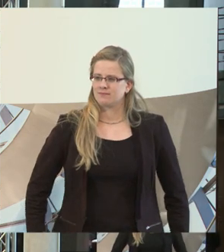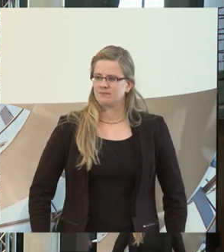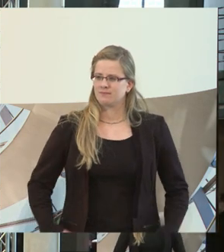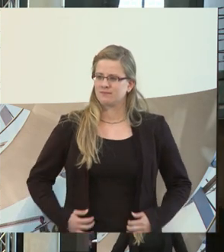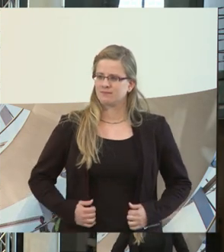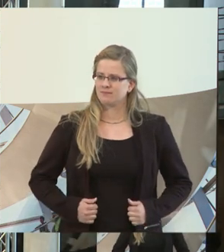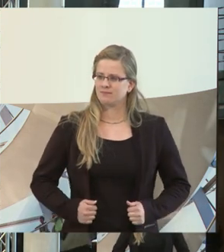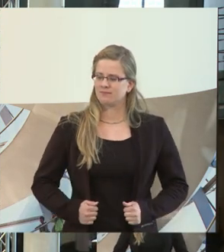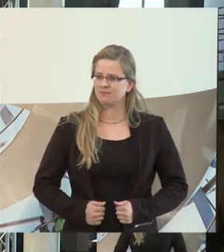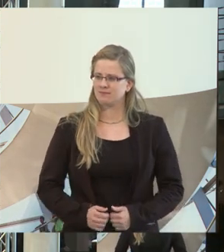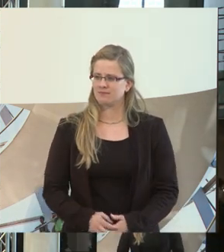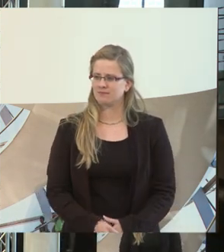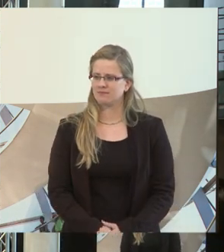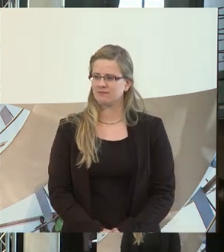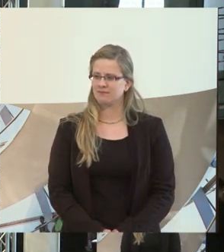Ja,